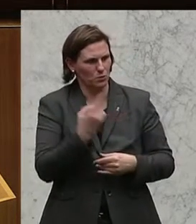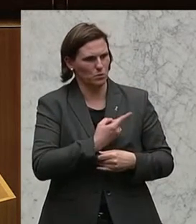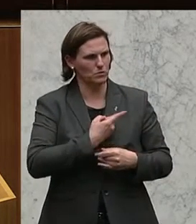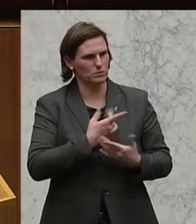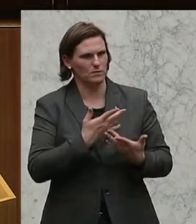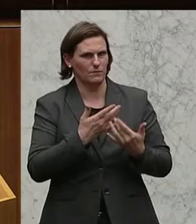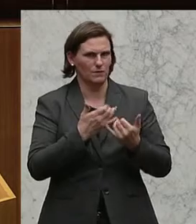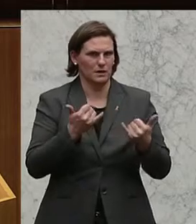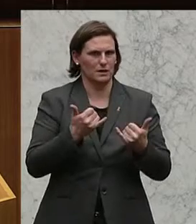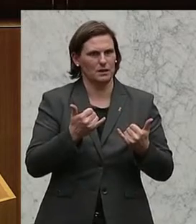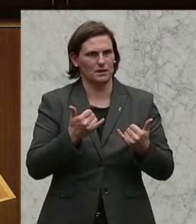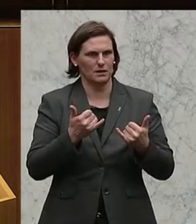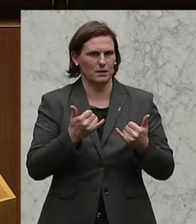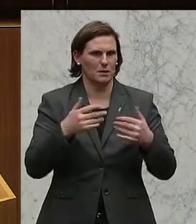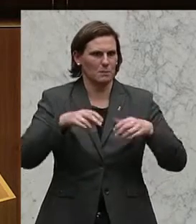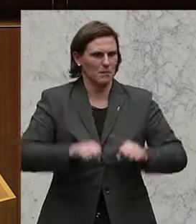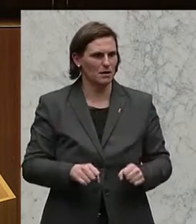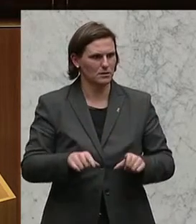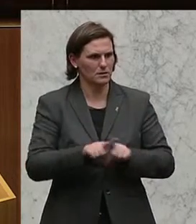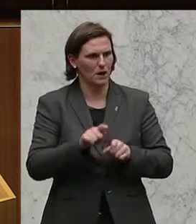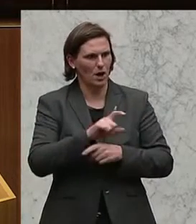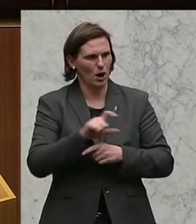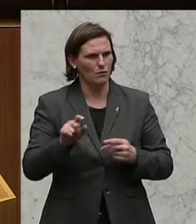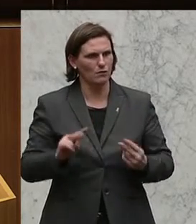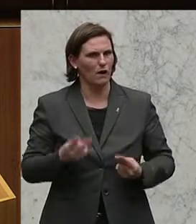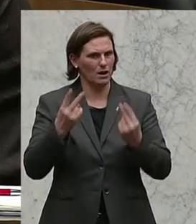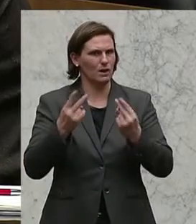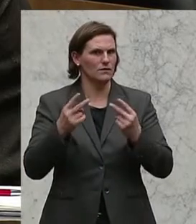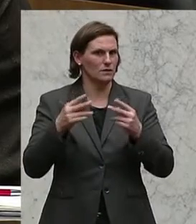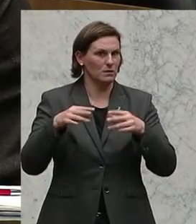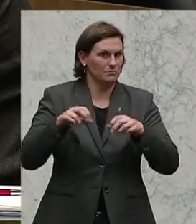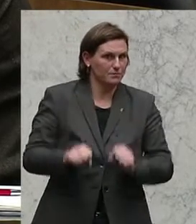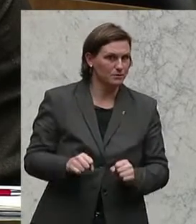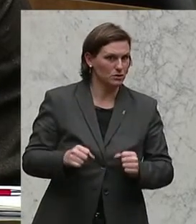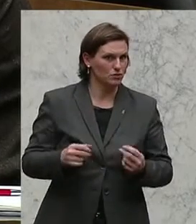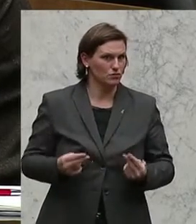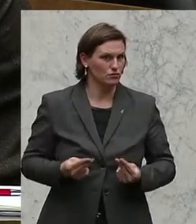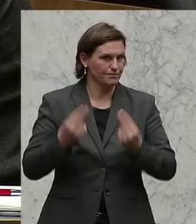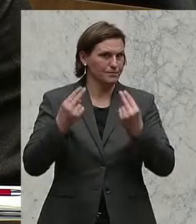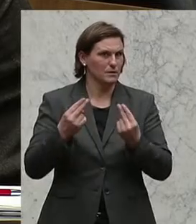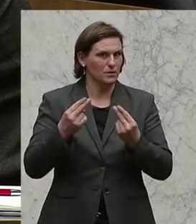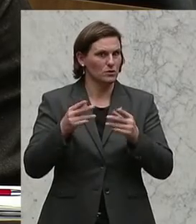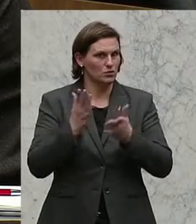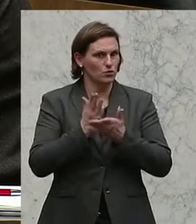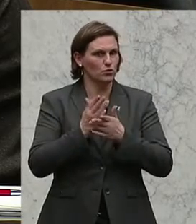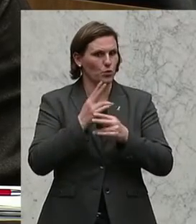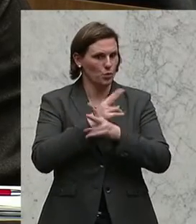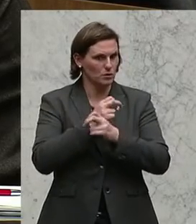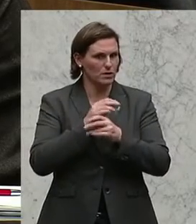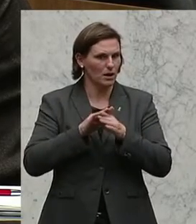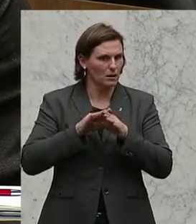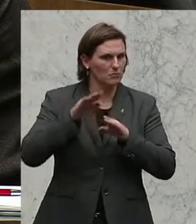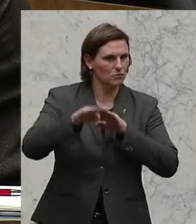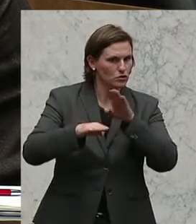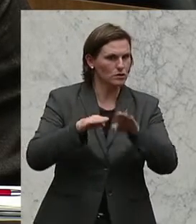behaupten zu können, ist einfach auch das Fachkräftepotenzial zu stärken. Und wo wir in Österreich sicherlich schon einen Schritt weiter sind, ist